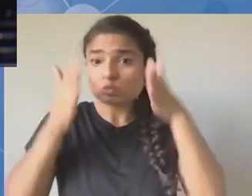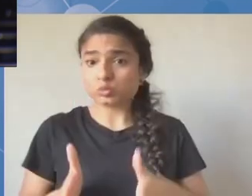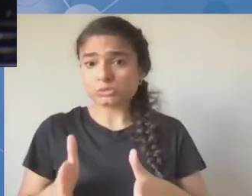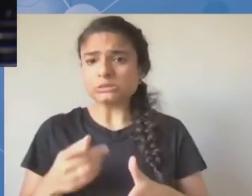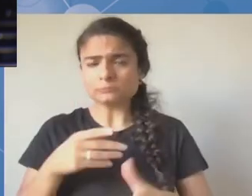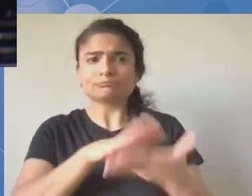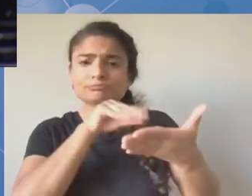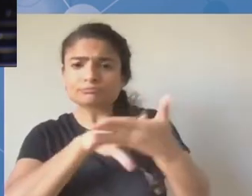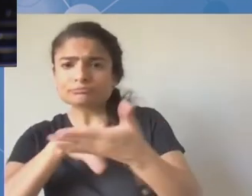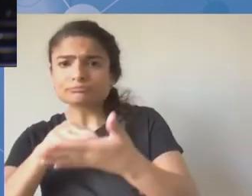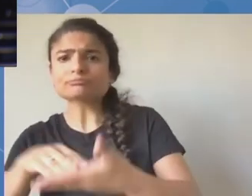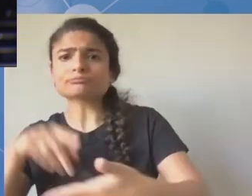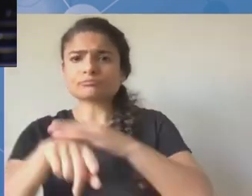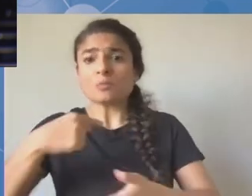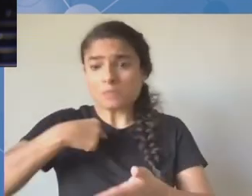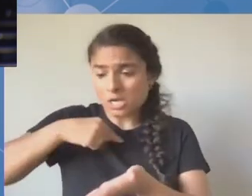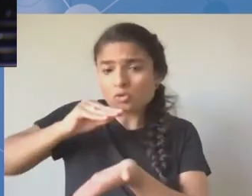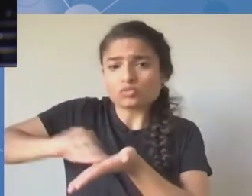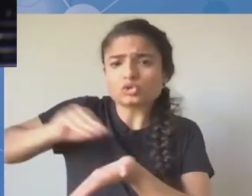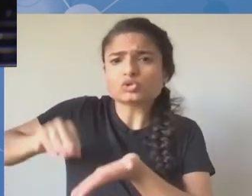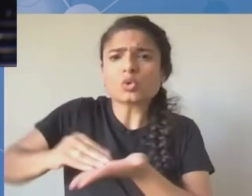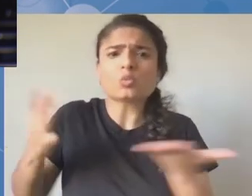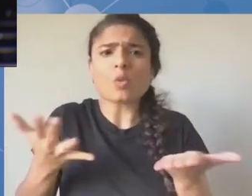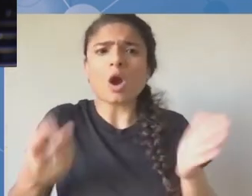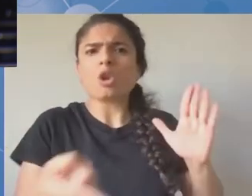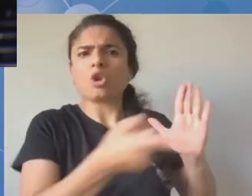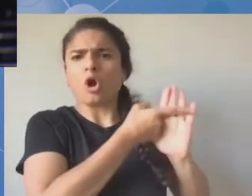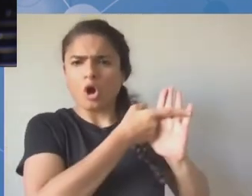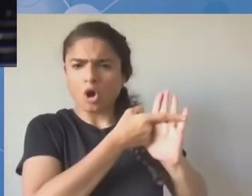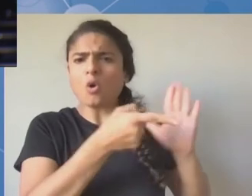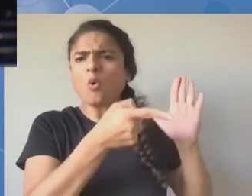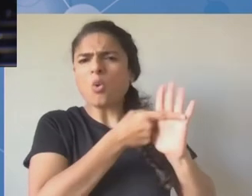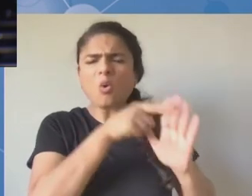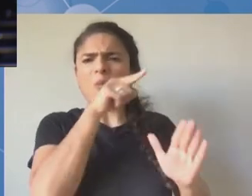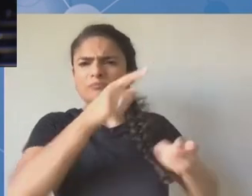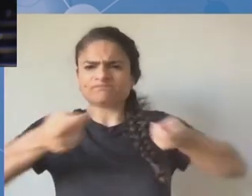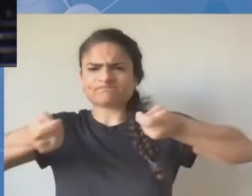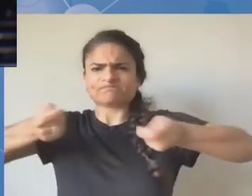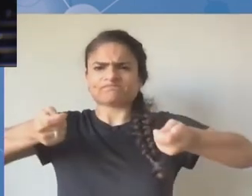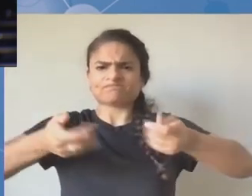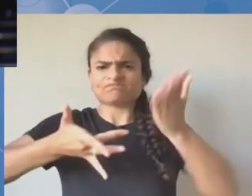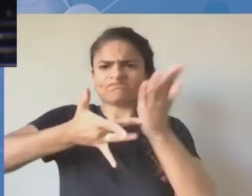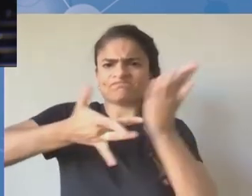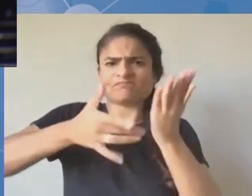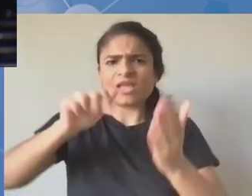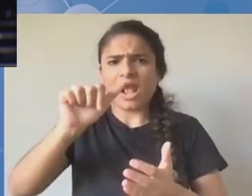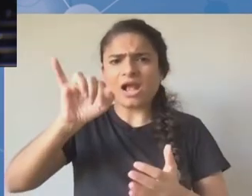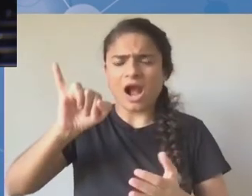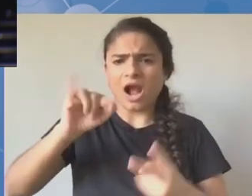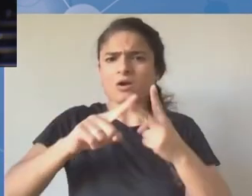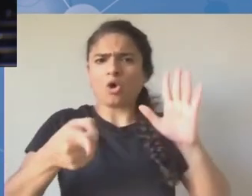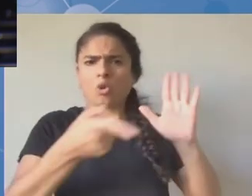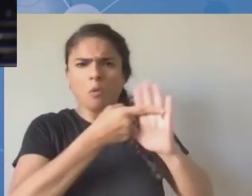Moim głównym obszarem badań są przepisy prawne i regulacje dotyczące mechanizmów